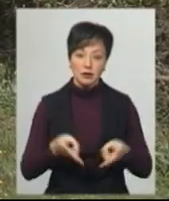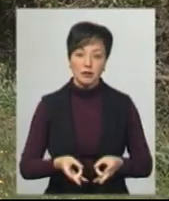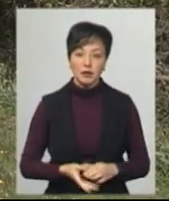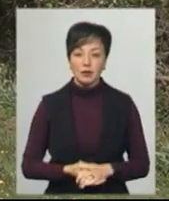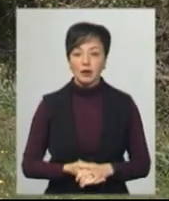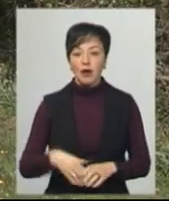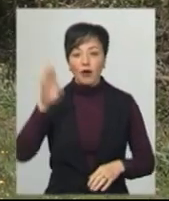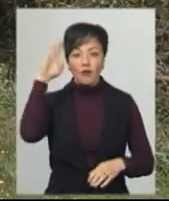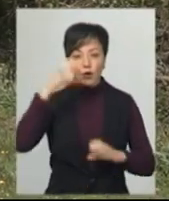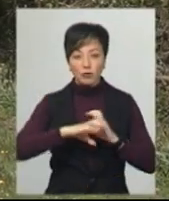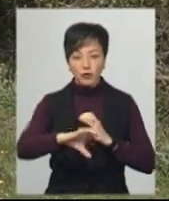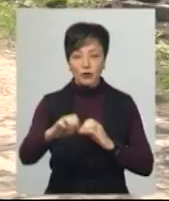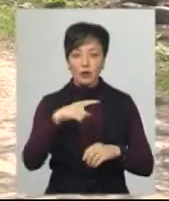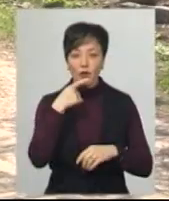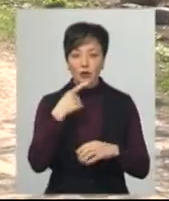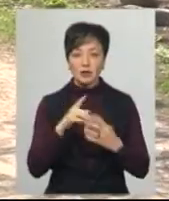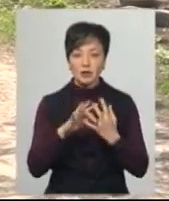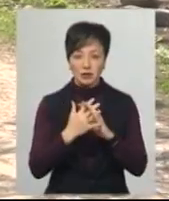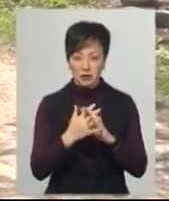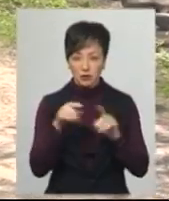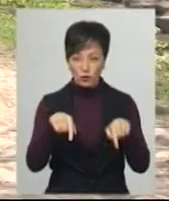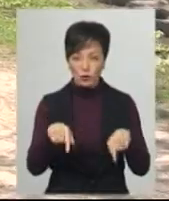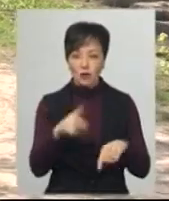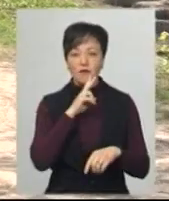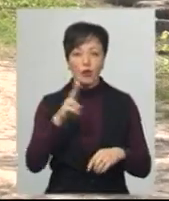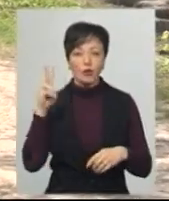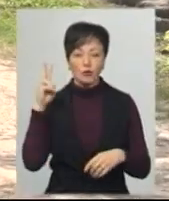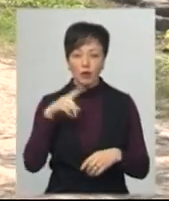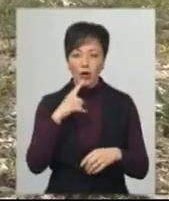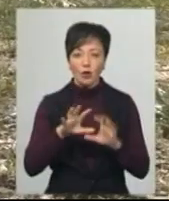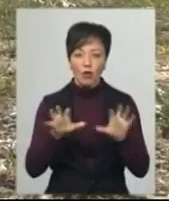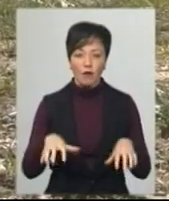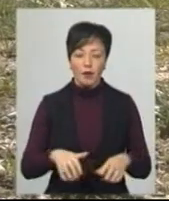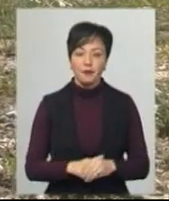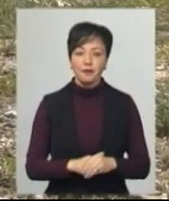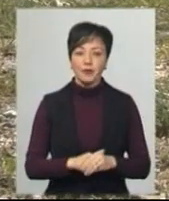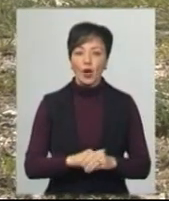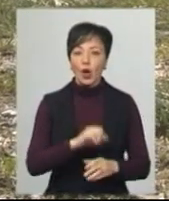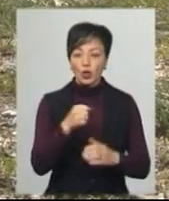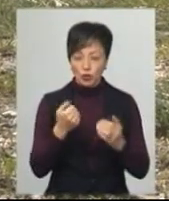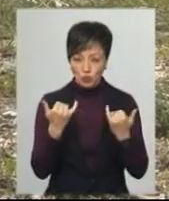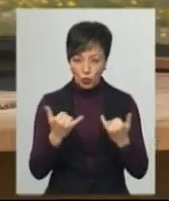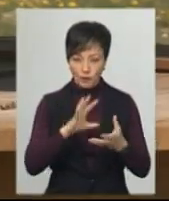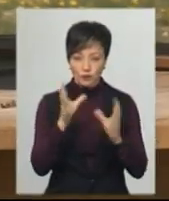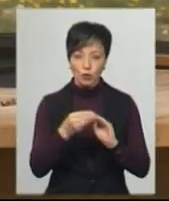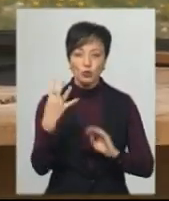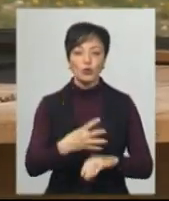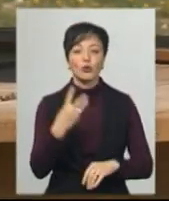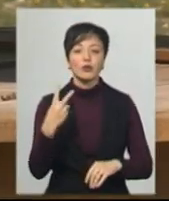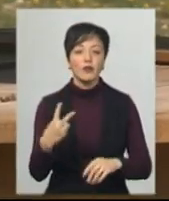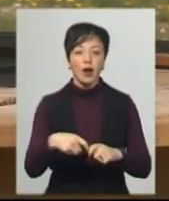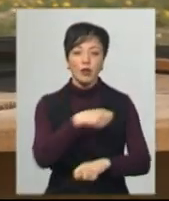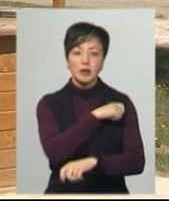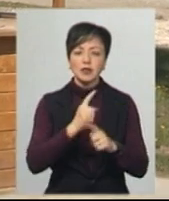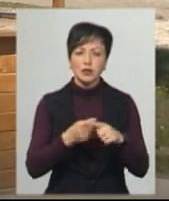Водопровід почали прикладати селами Солоковецької ОТГ два роки тому, каже сільський голова Сергій Когот. Провели до сьогодні 42 кілометри. Це дуже